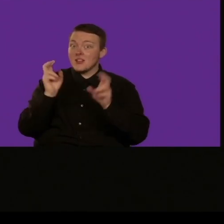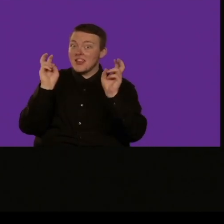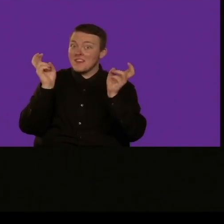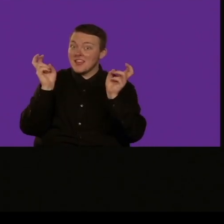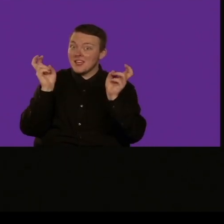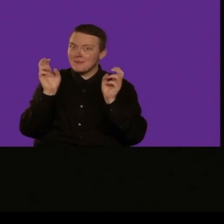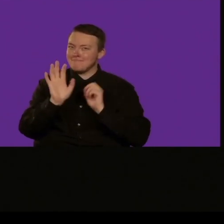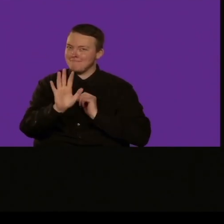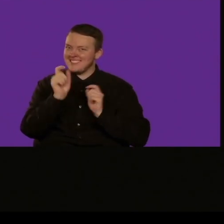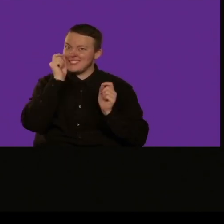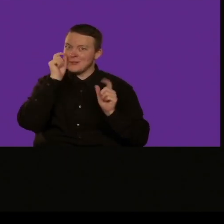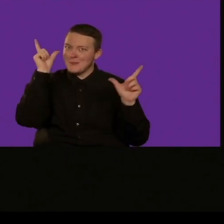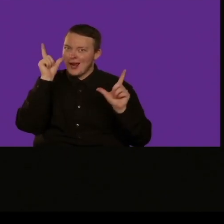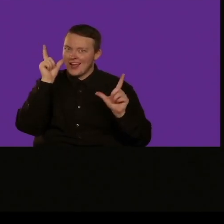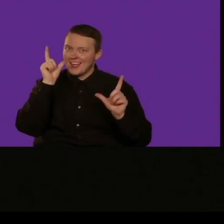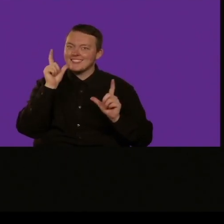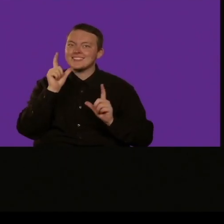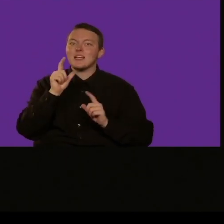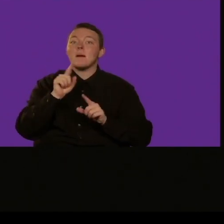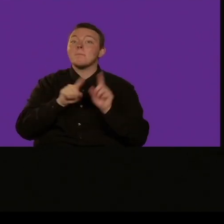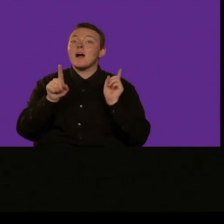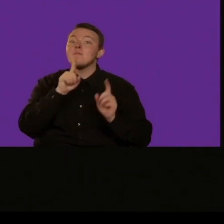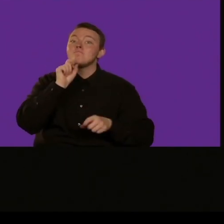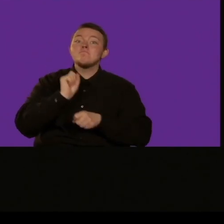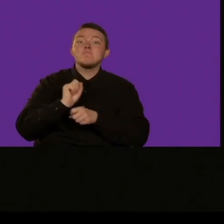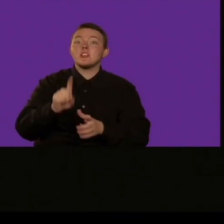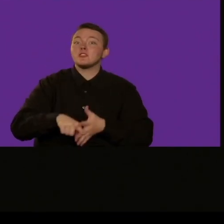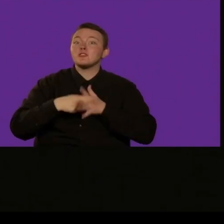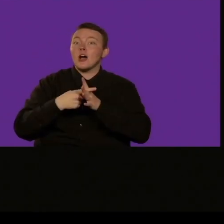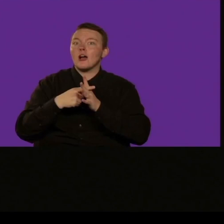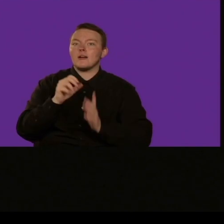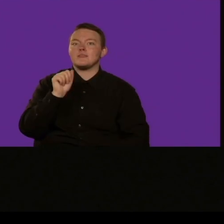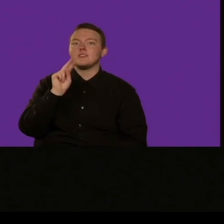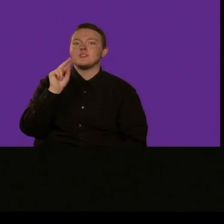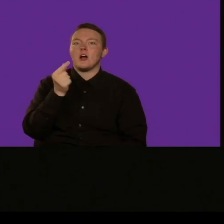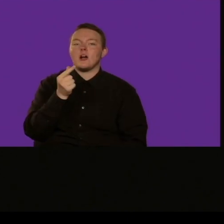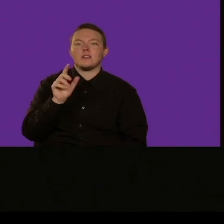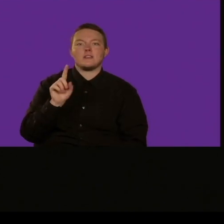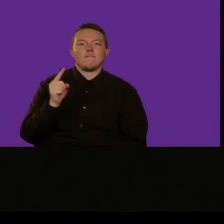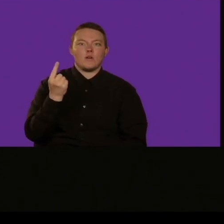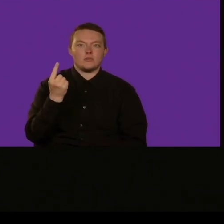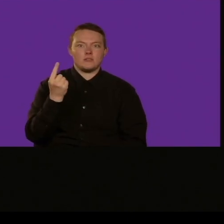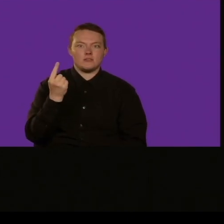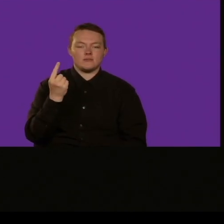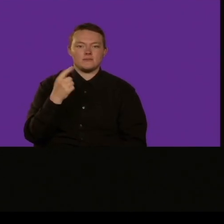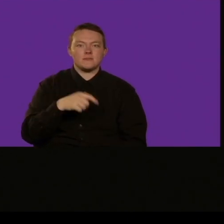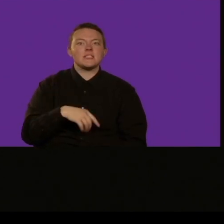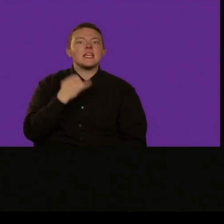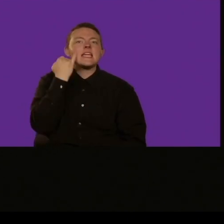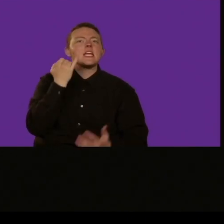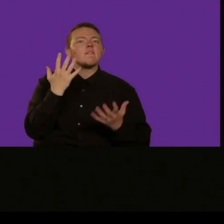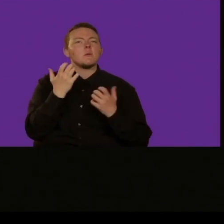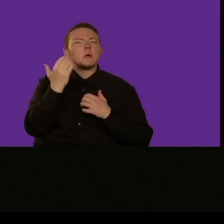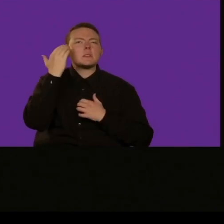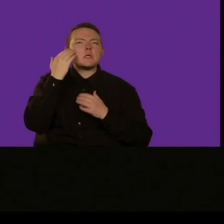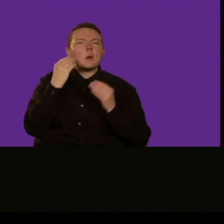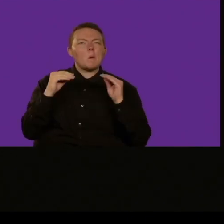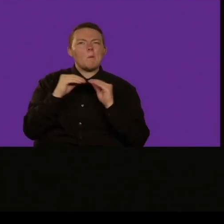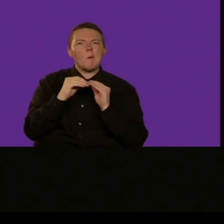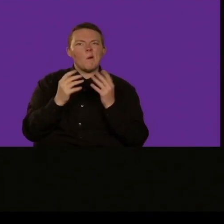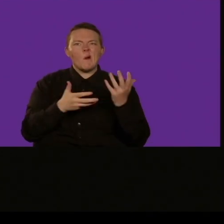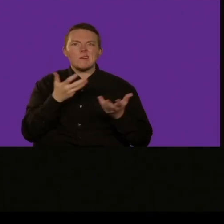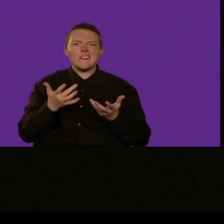parteciperemo con tre settimane in cui avremo diverse opportunità per creare nuovi progetti e